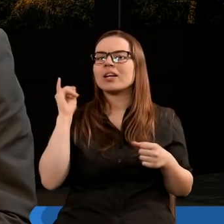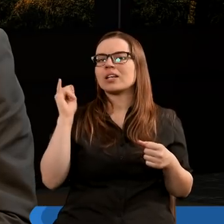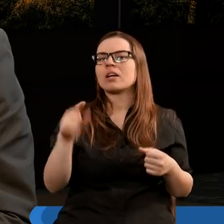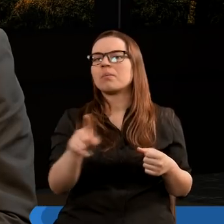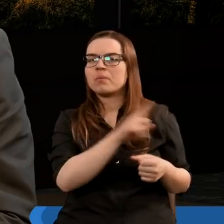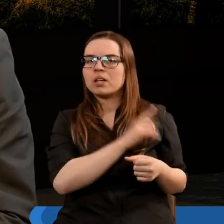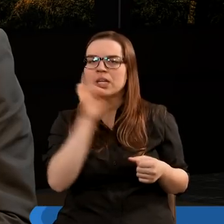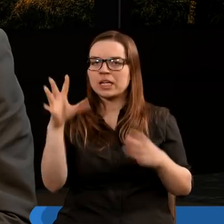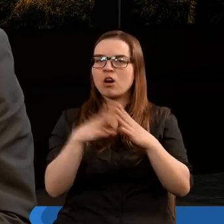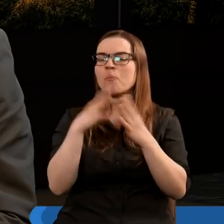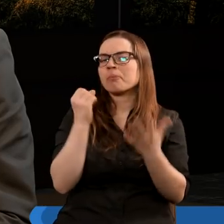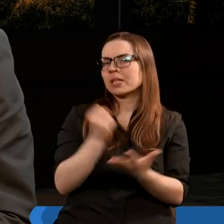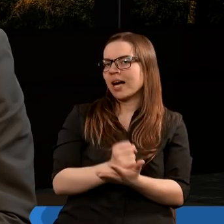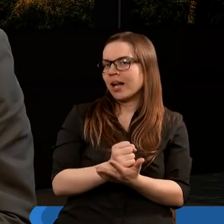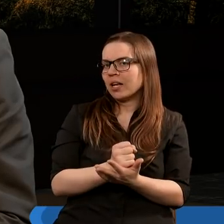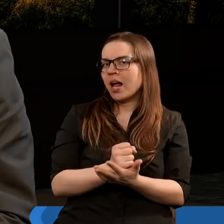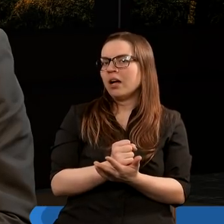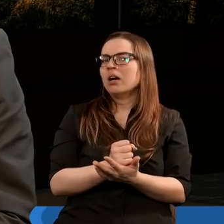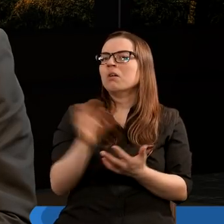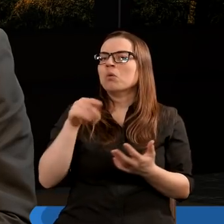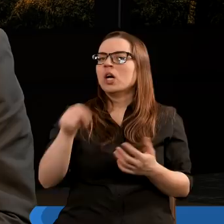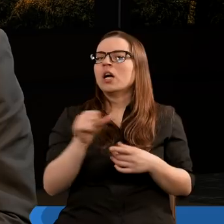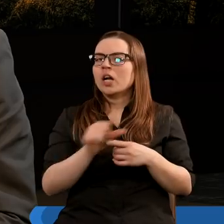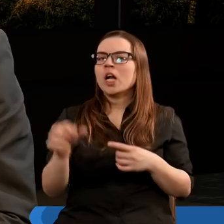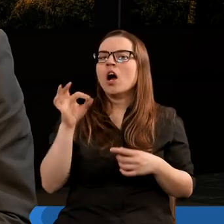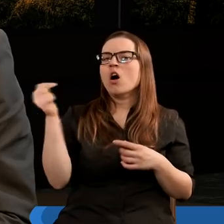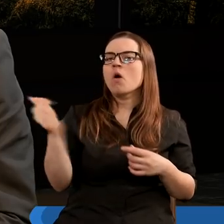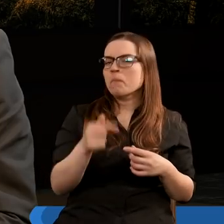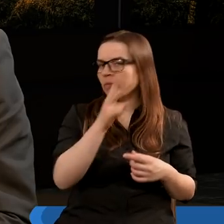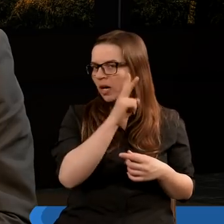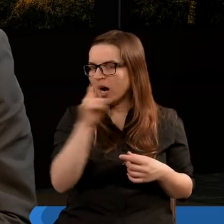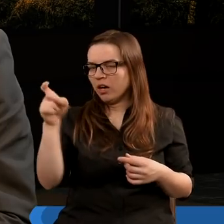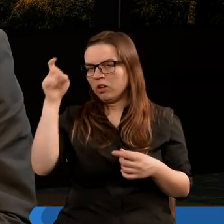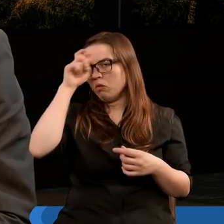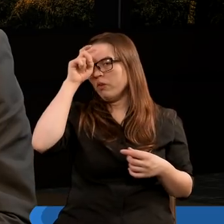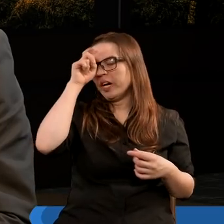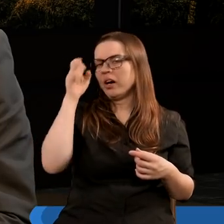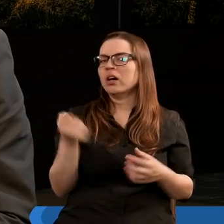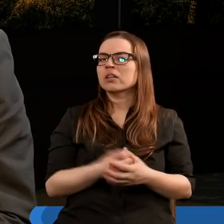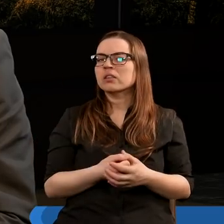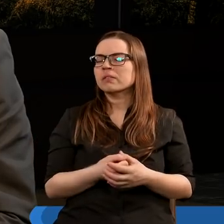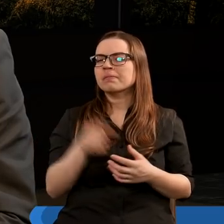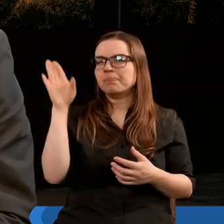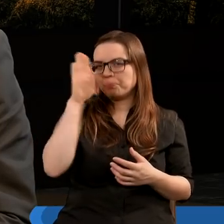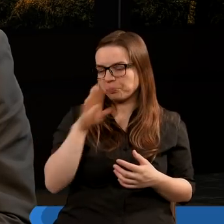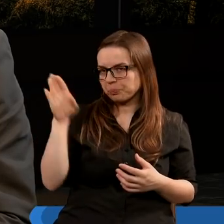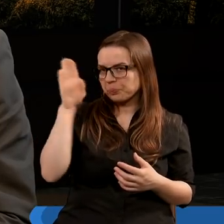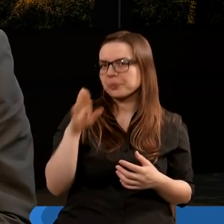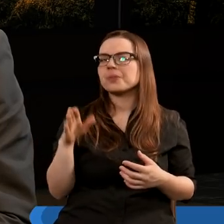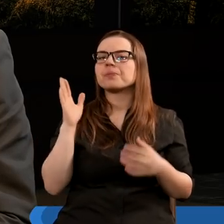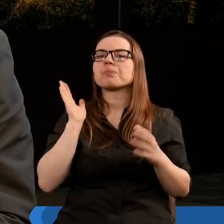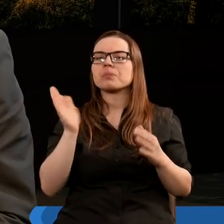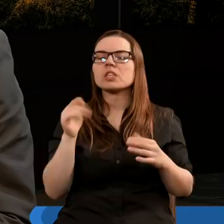i przestrzegaj Jego przykazań, bo to jest obowiązek każdego człowieka. Bóg